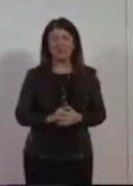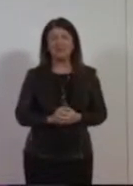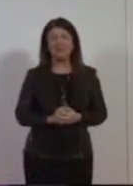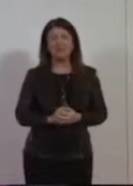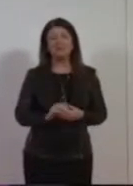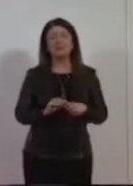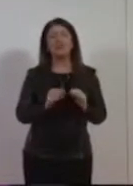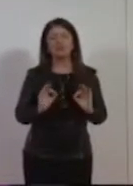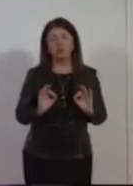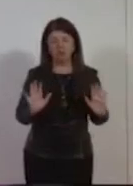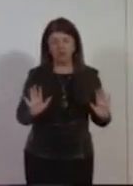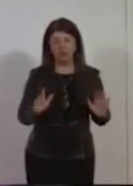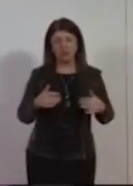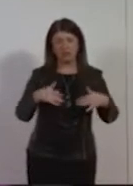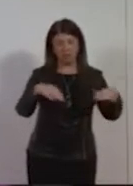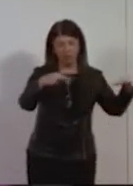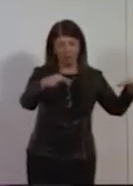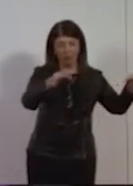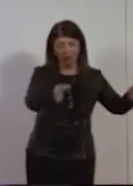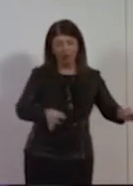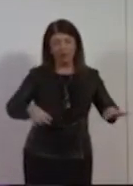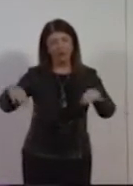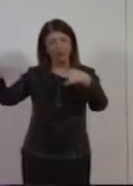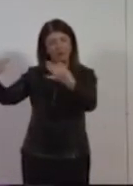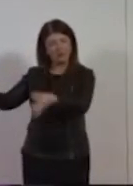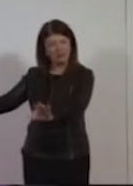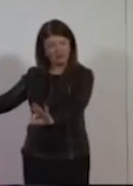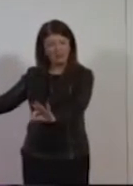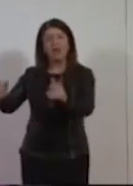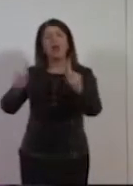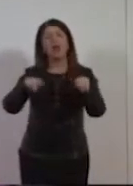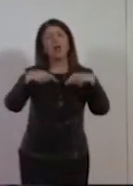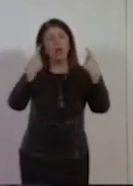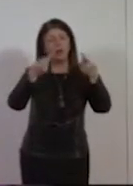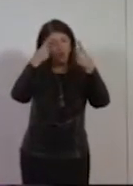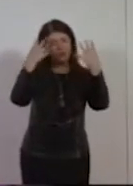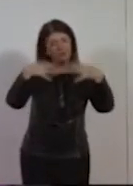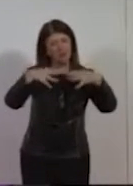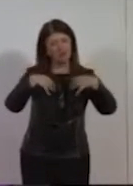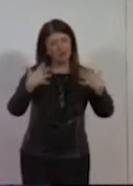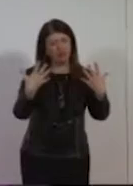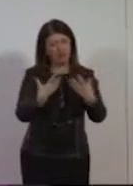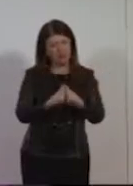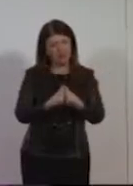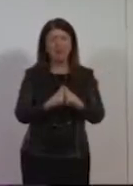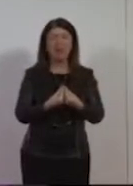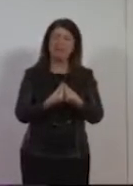facciamo così, metto via il foglio e proviamo di ragionare un po' insieme. A partire